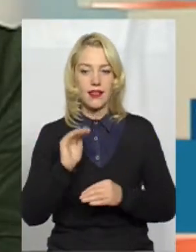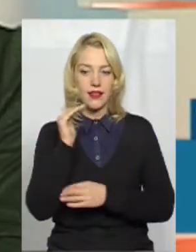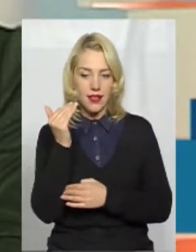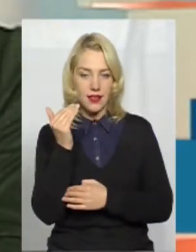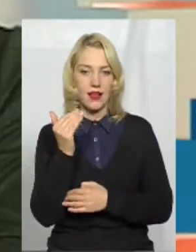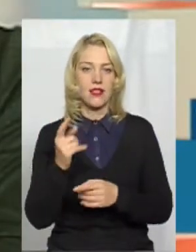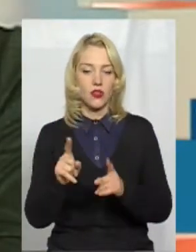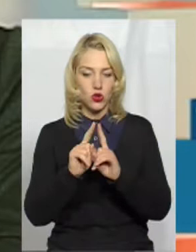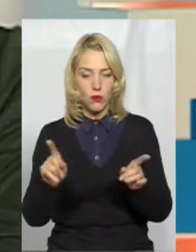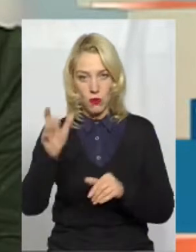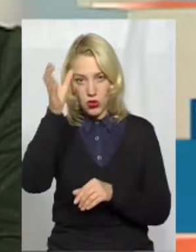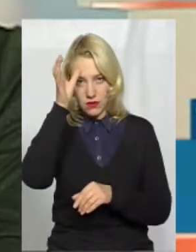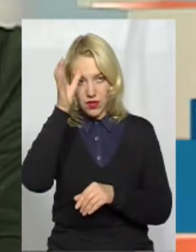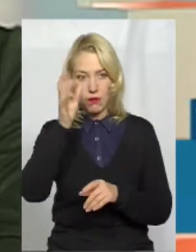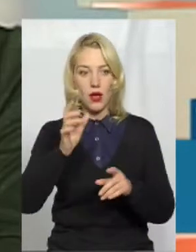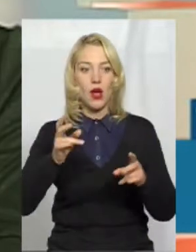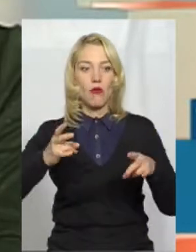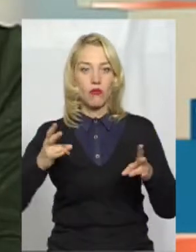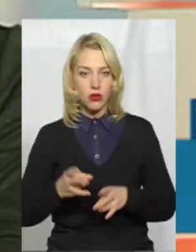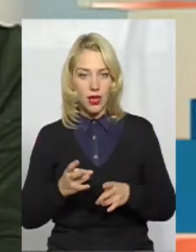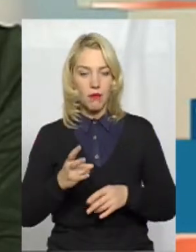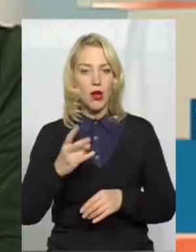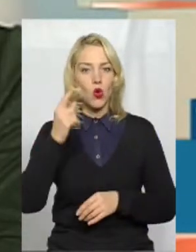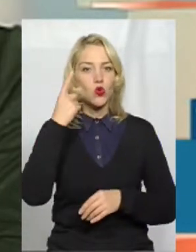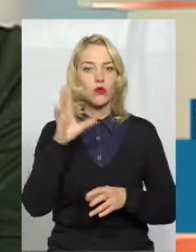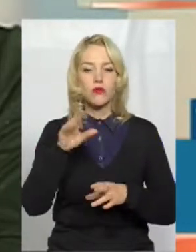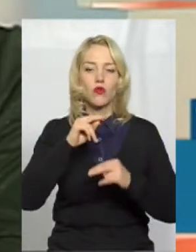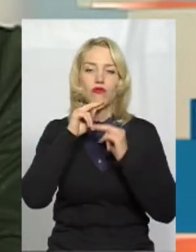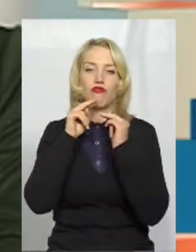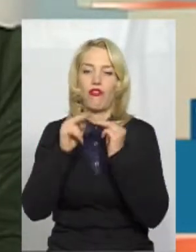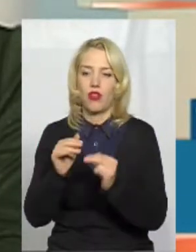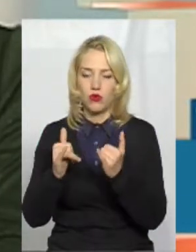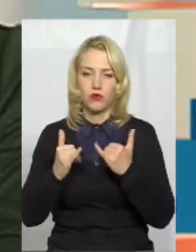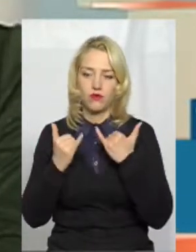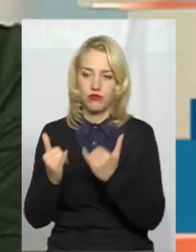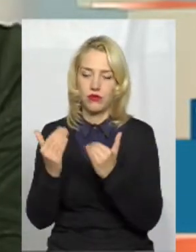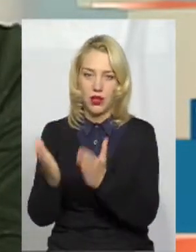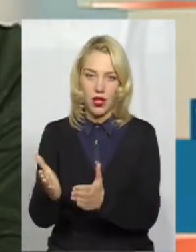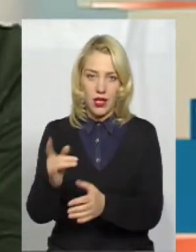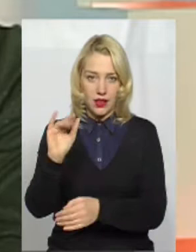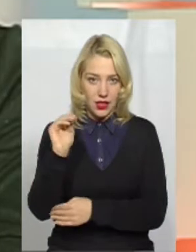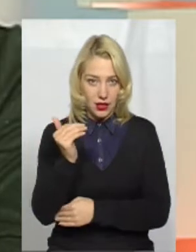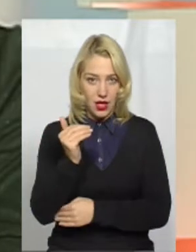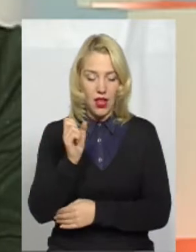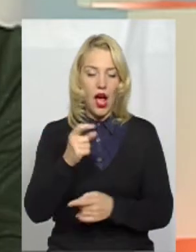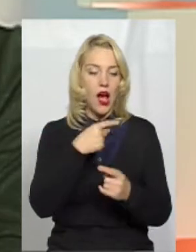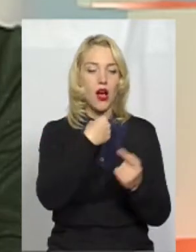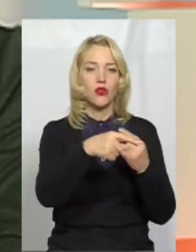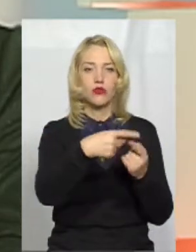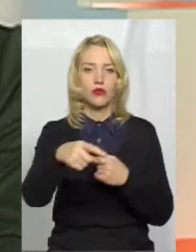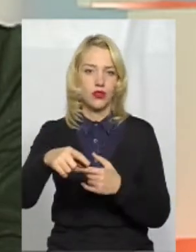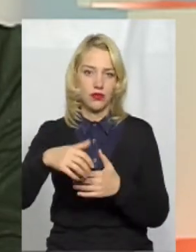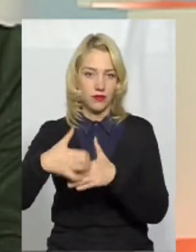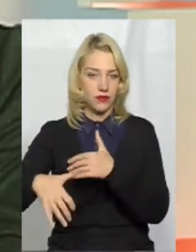освітніми потребами, то вся увага буде приділятися саме їй. А інші діти залишаться за межами уваги вчителя. Але це